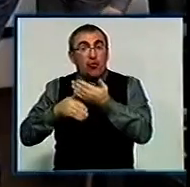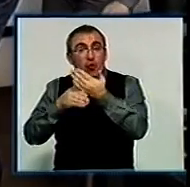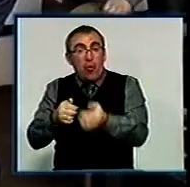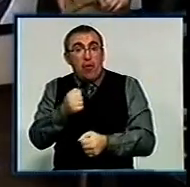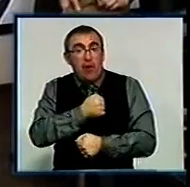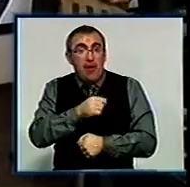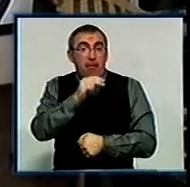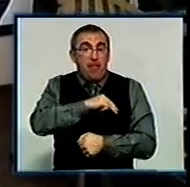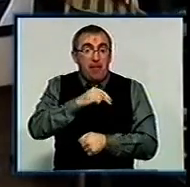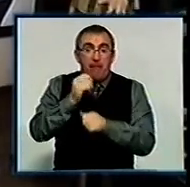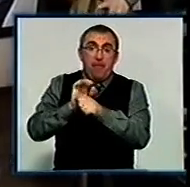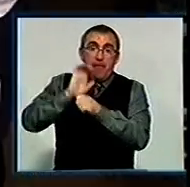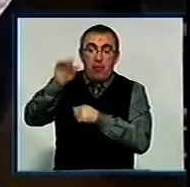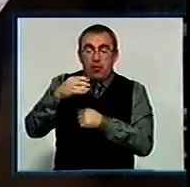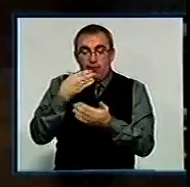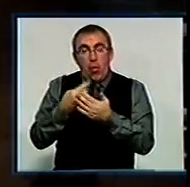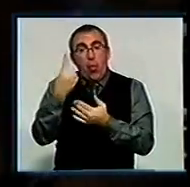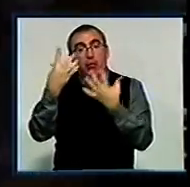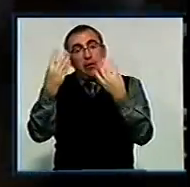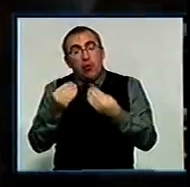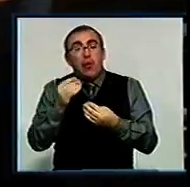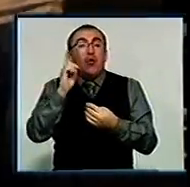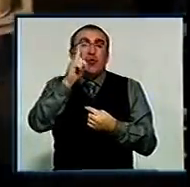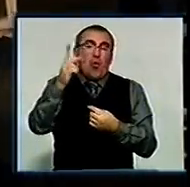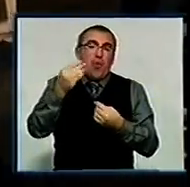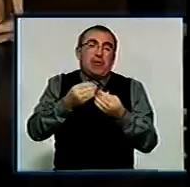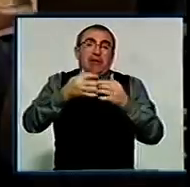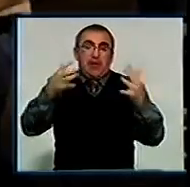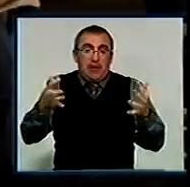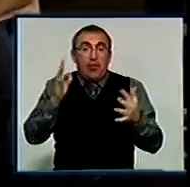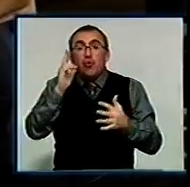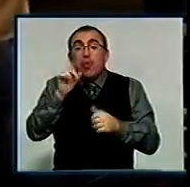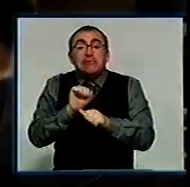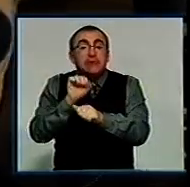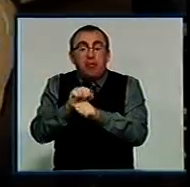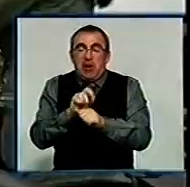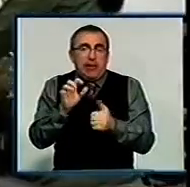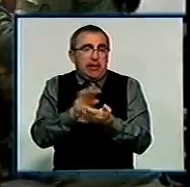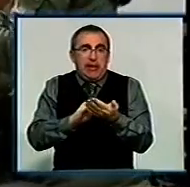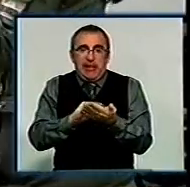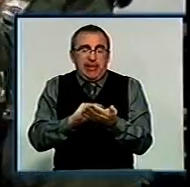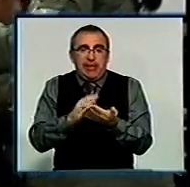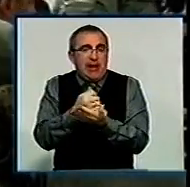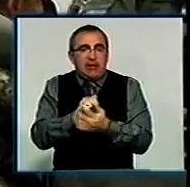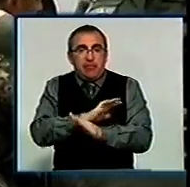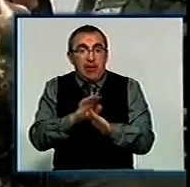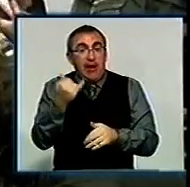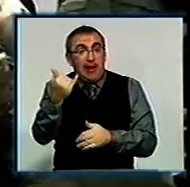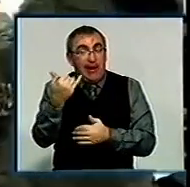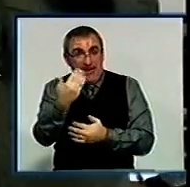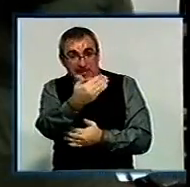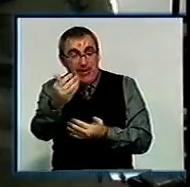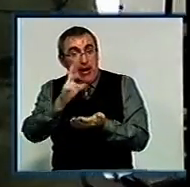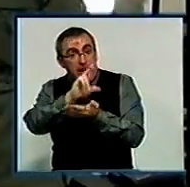хтось із працівників перерахував свою одноденну зарплату, хтось декілька. На цьому зупинятися не збираються. Керівництво сподівається, що їхній приклад